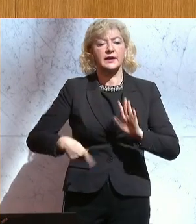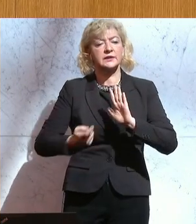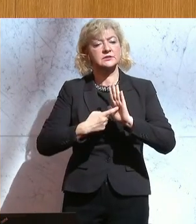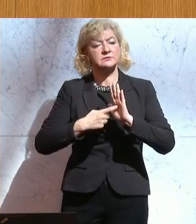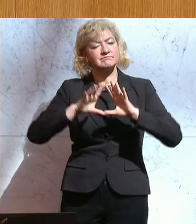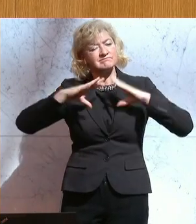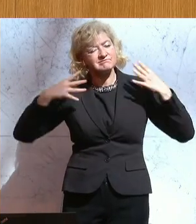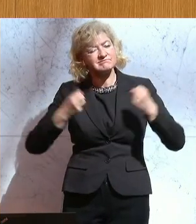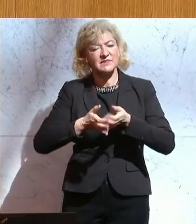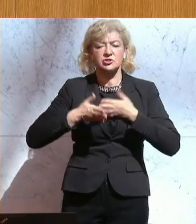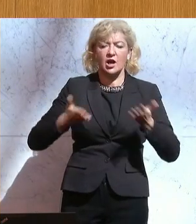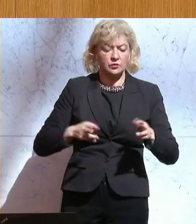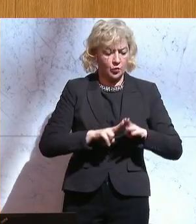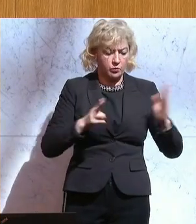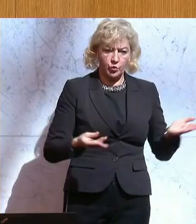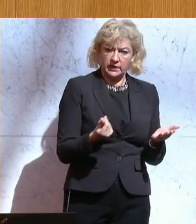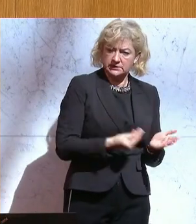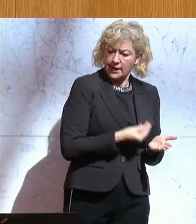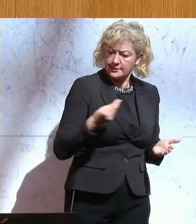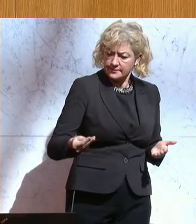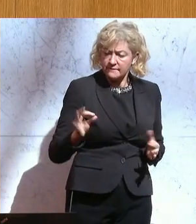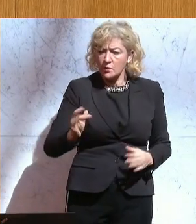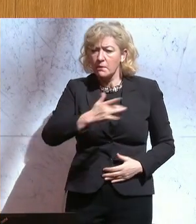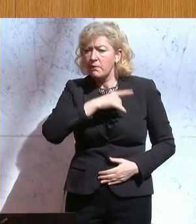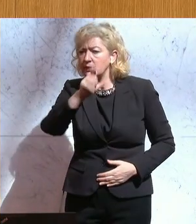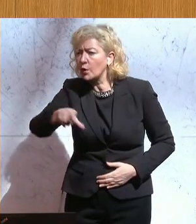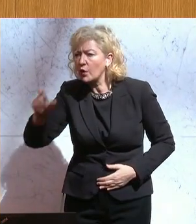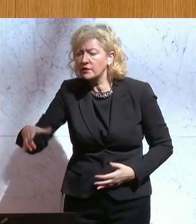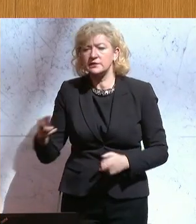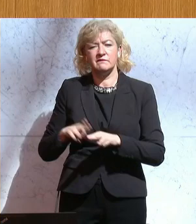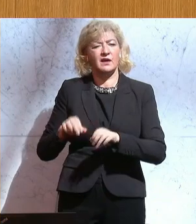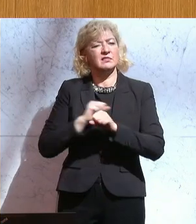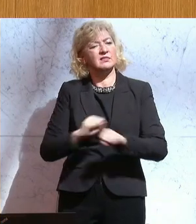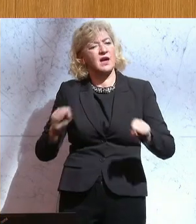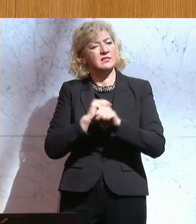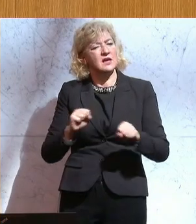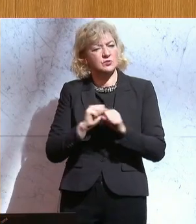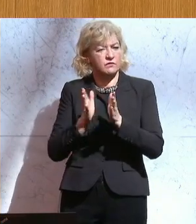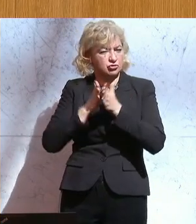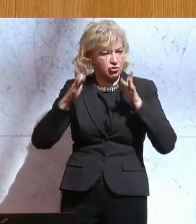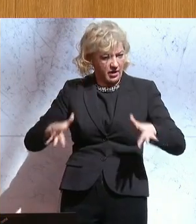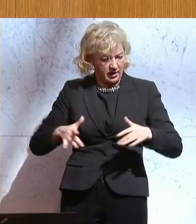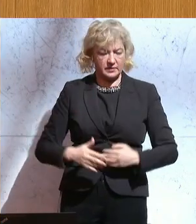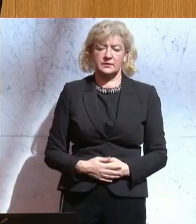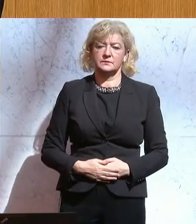umfassende Entschädigung aus Bundesmitteln für Betroffene von Katastrophenschäden geschaffen wird.